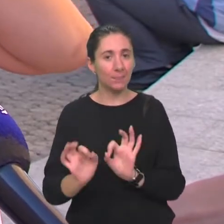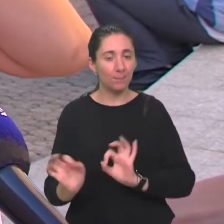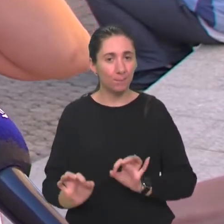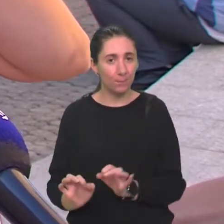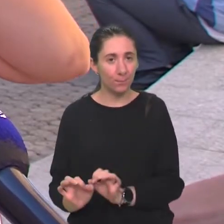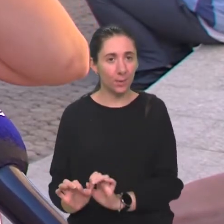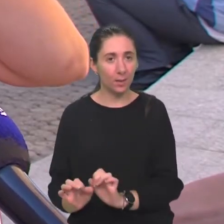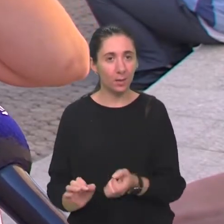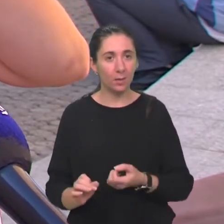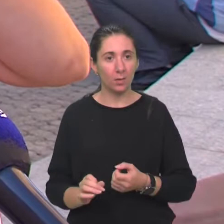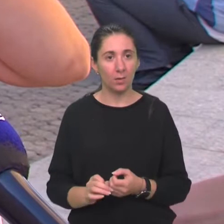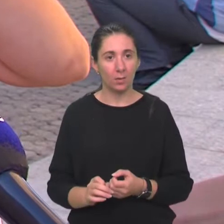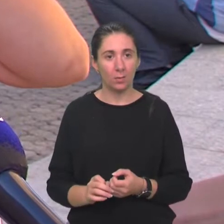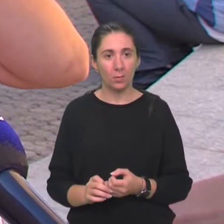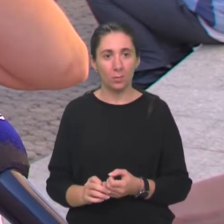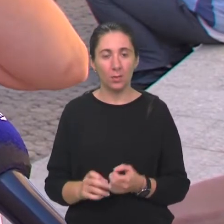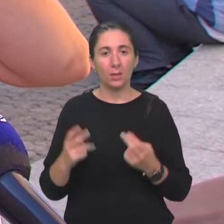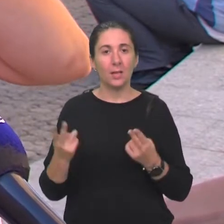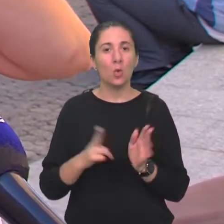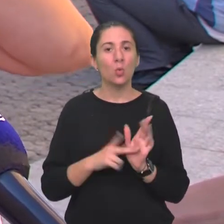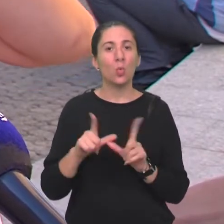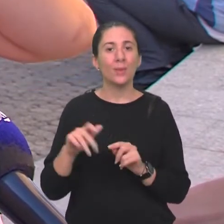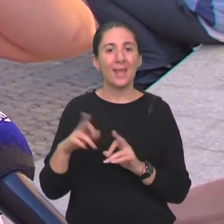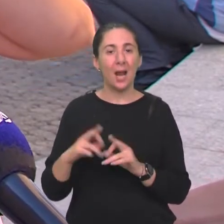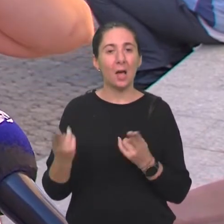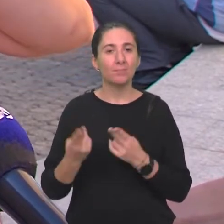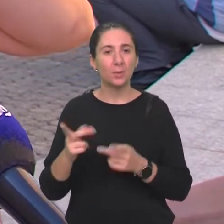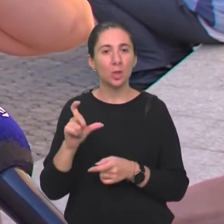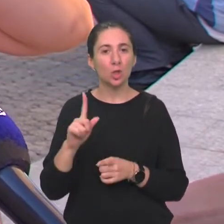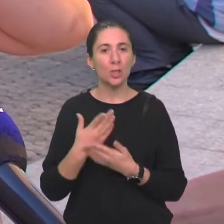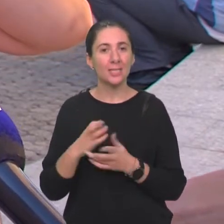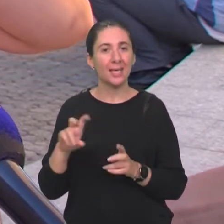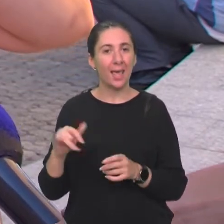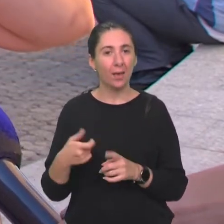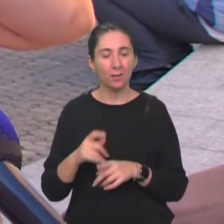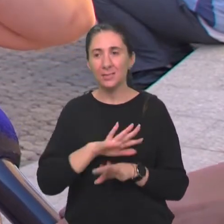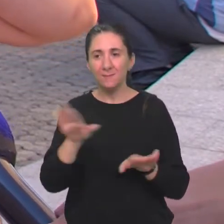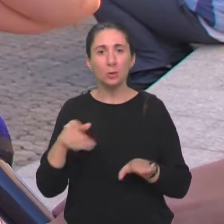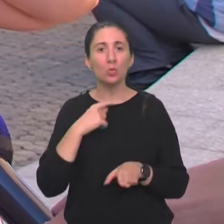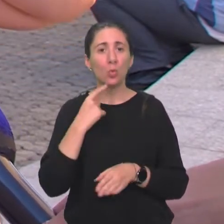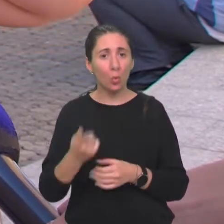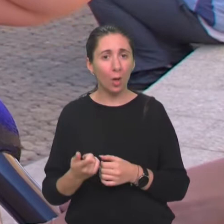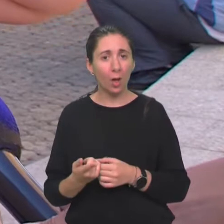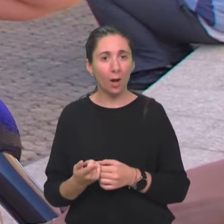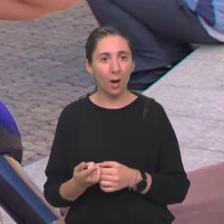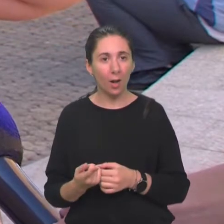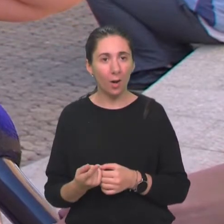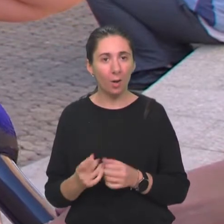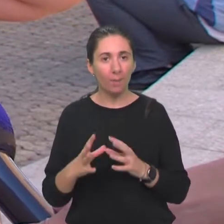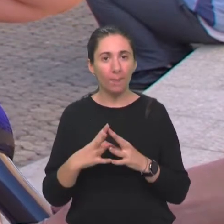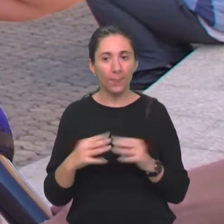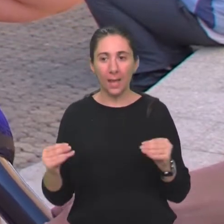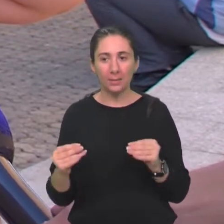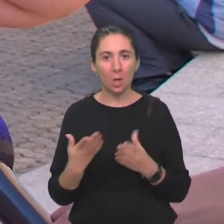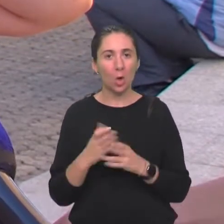smo kao Cheesecake kod Nutella i svi se rekli da je nestao